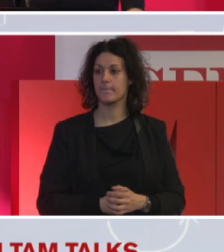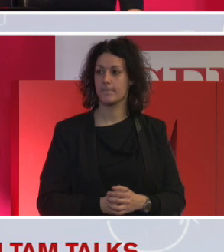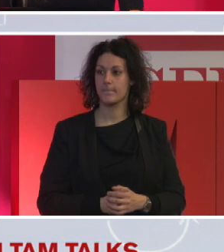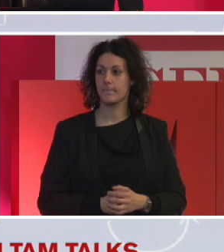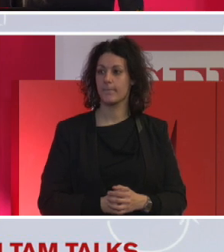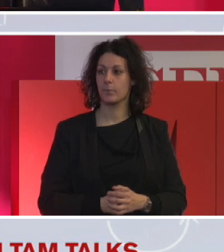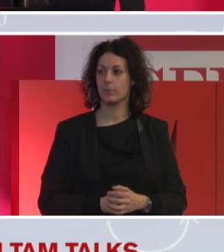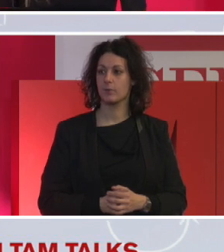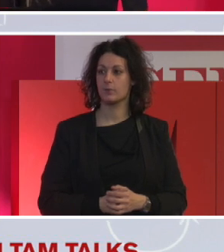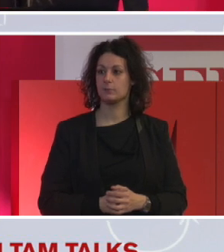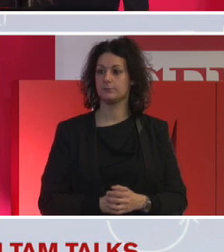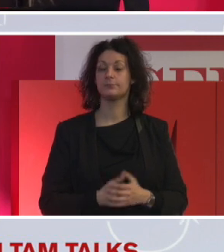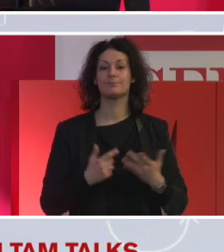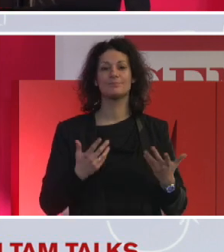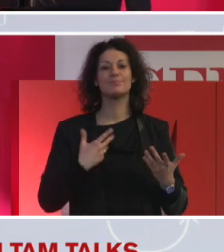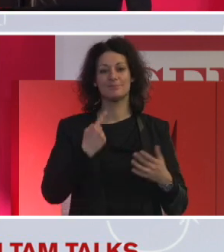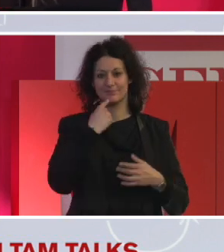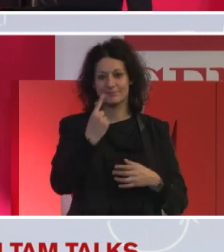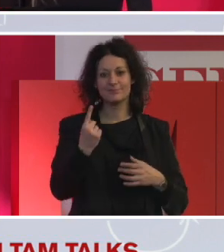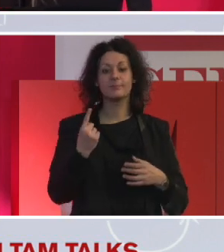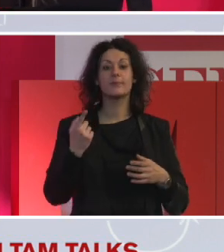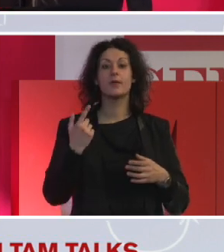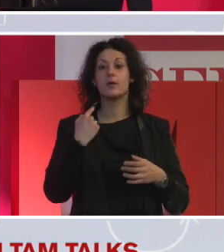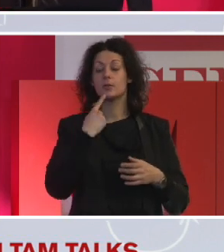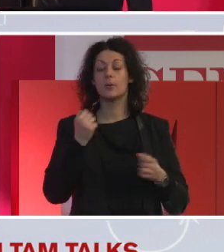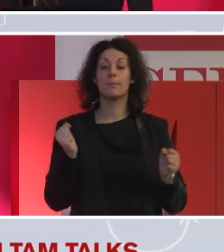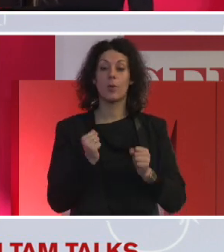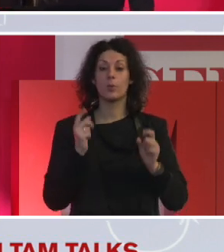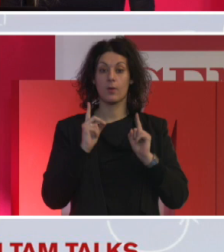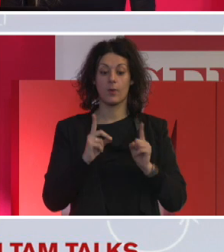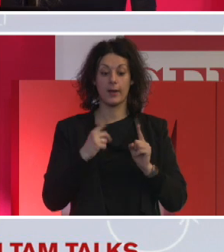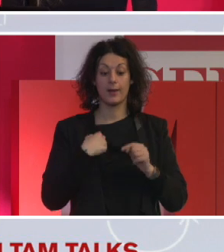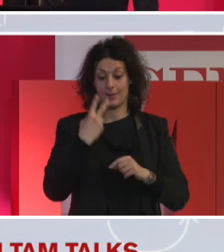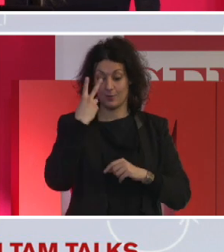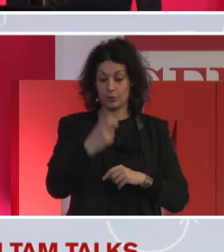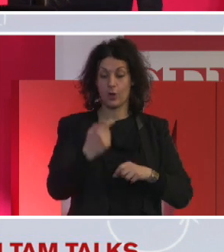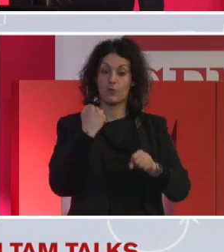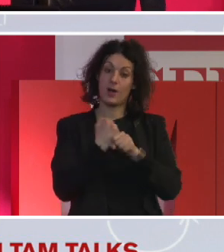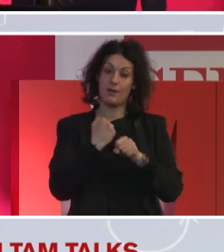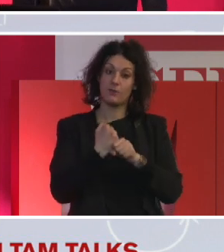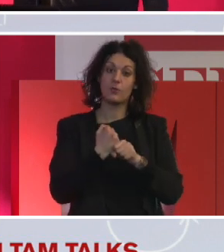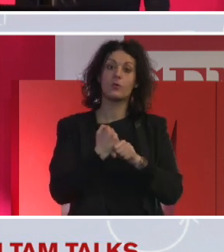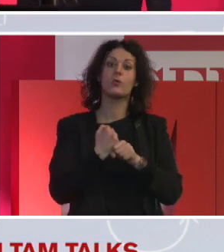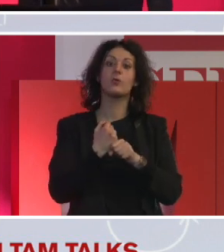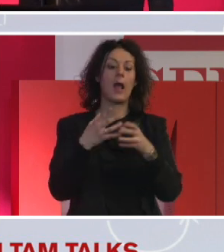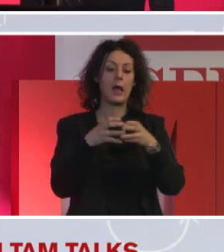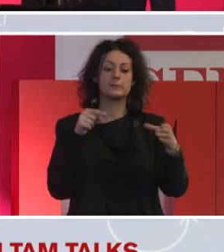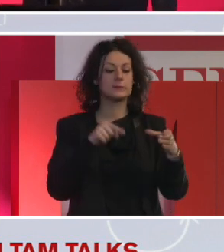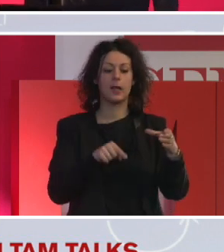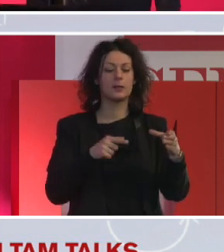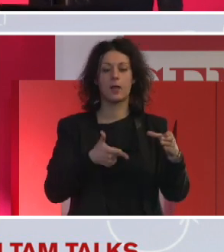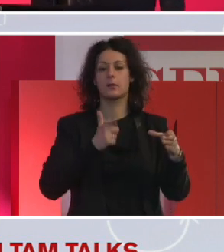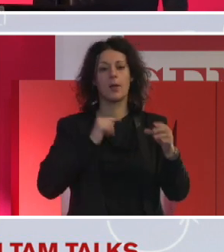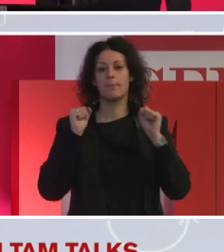paure loro è quella di trovare una cultura di lavoro dove non riuscivano a esprimere la loro